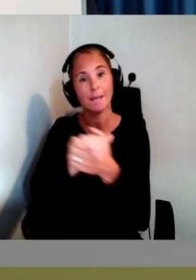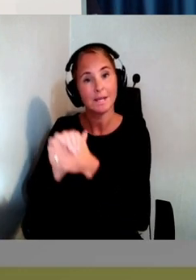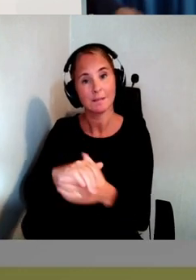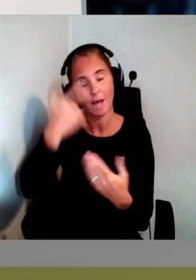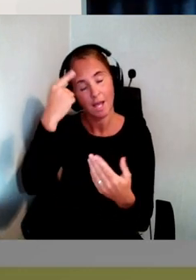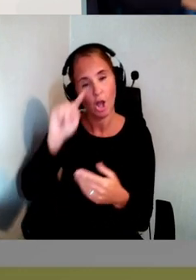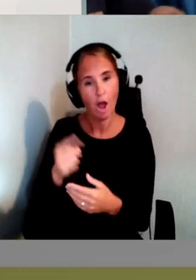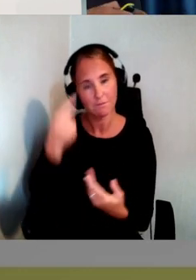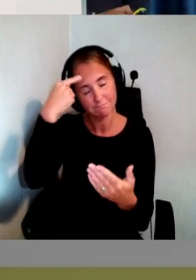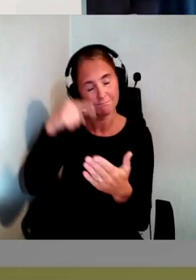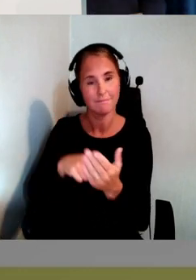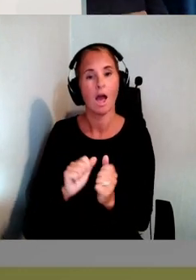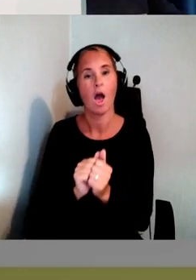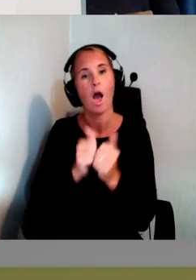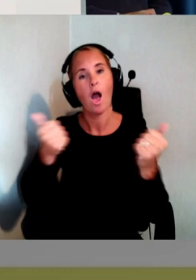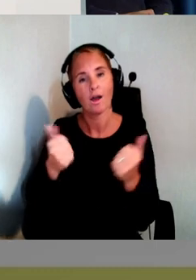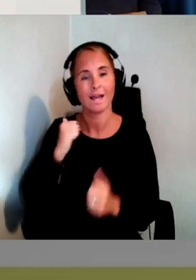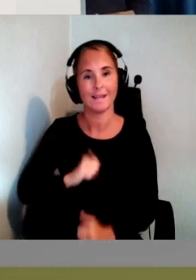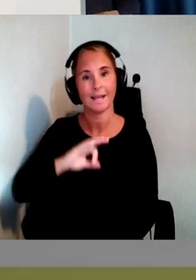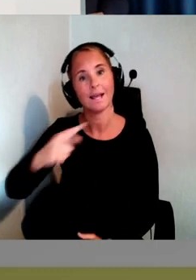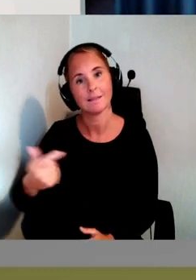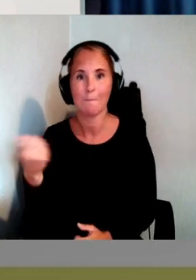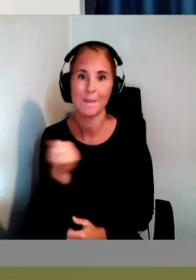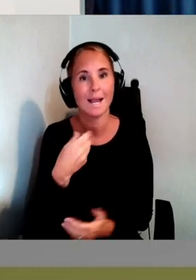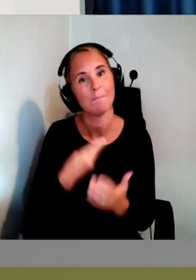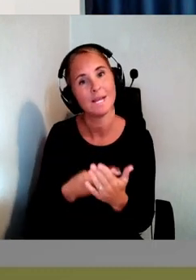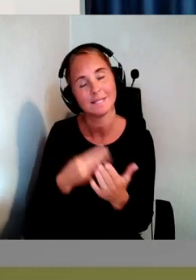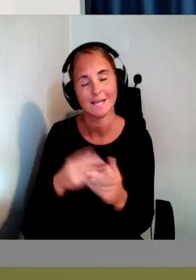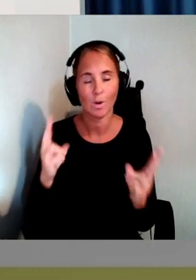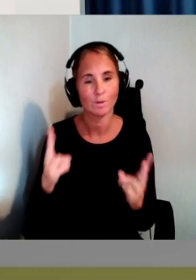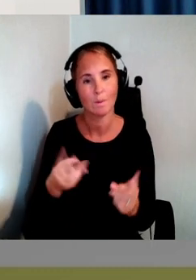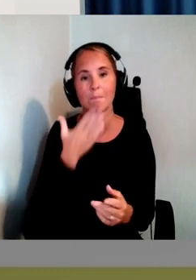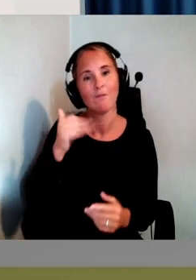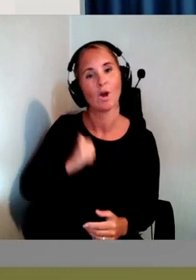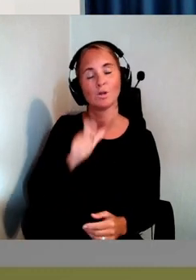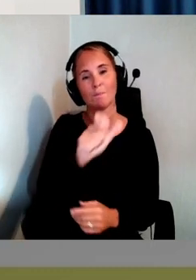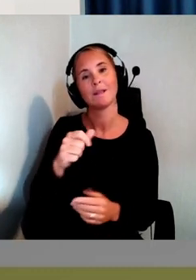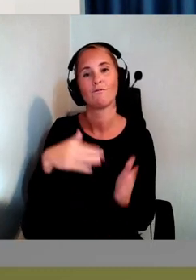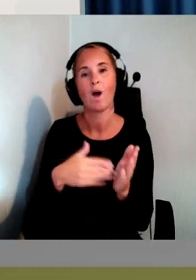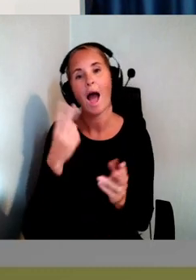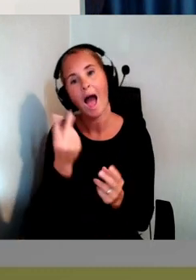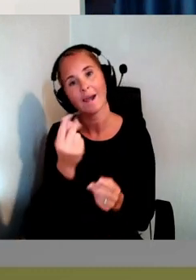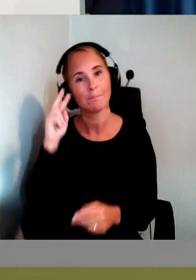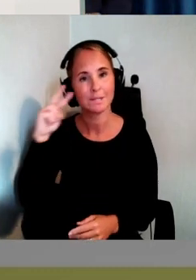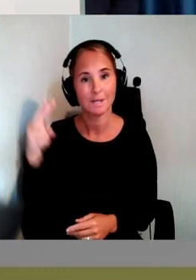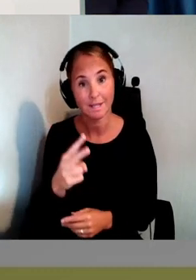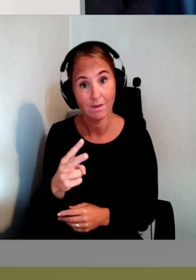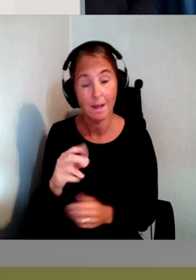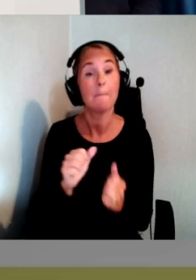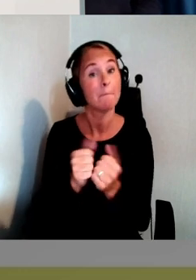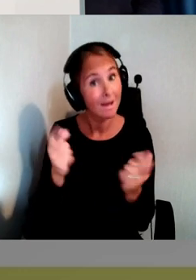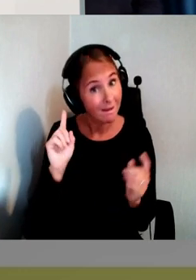tillgänglighet. blir också billigare priser. Bra för konsumenterna över en helt annan aspekt. Men EU vill inte bara ta bort